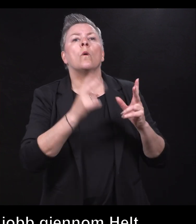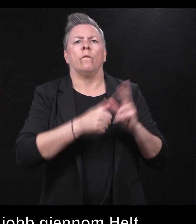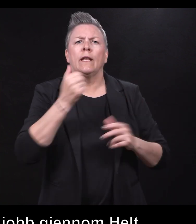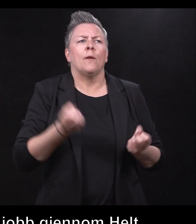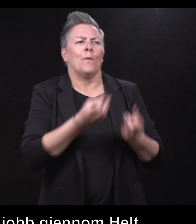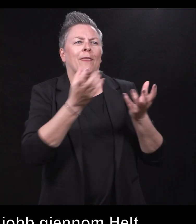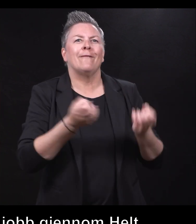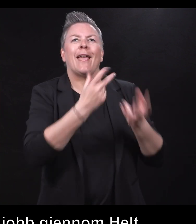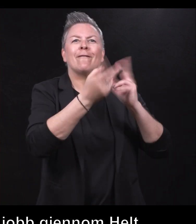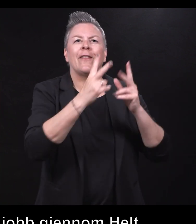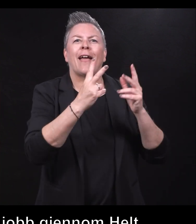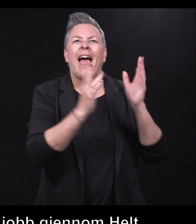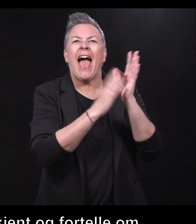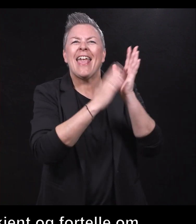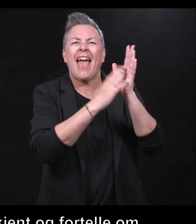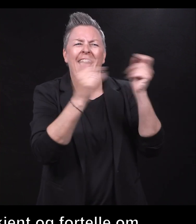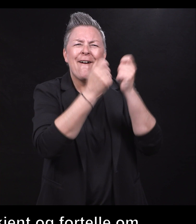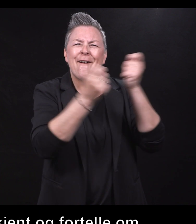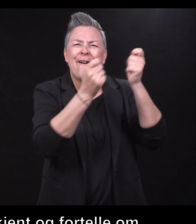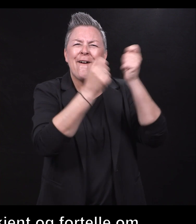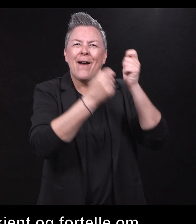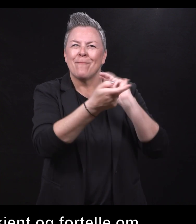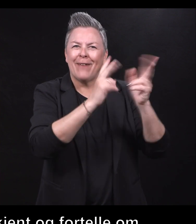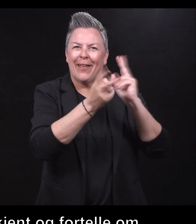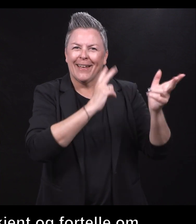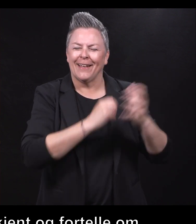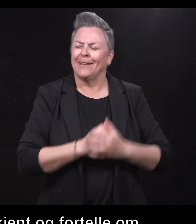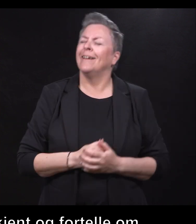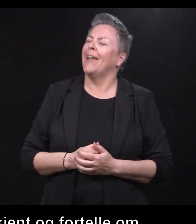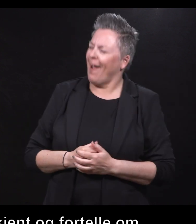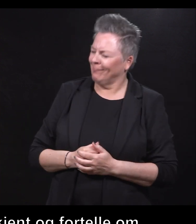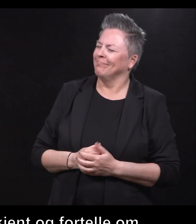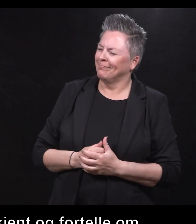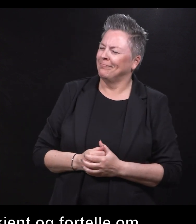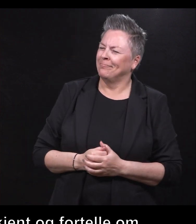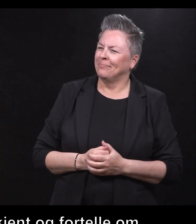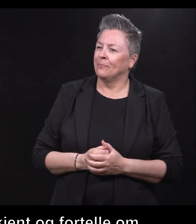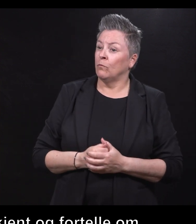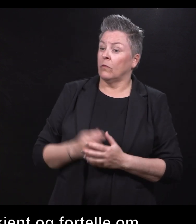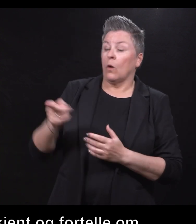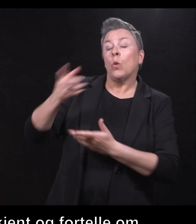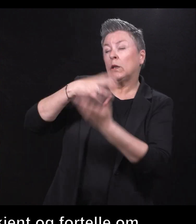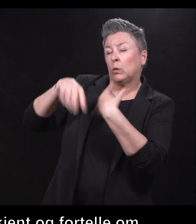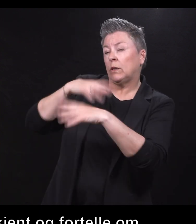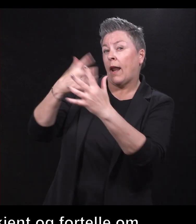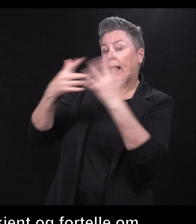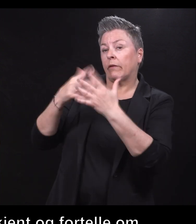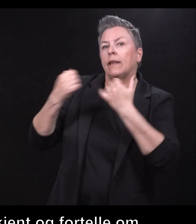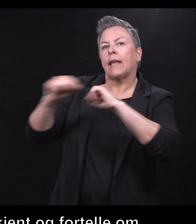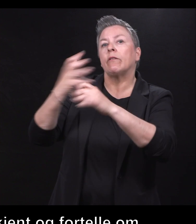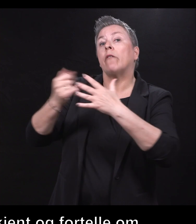hverandre og heie hverandre fremover. Det er det. Og disse sosiale nettverkene, det er jo drevet av